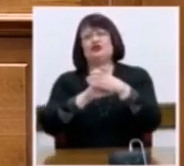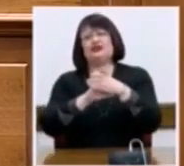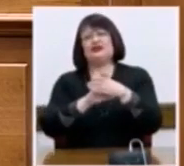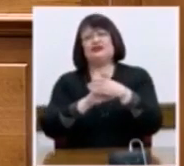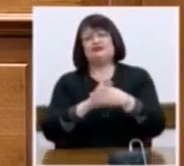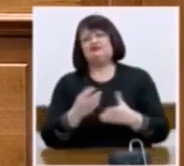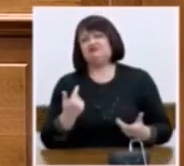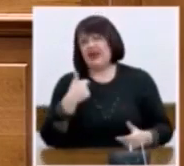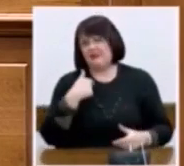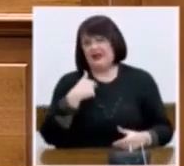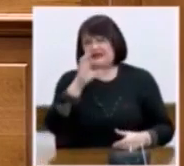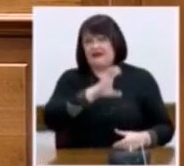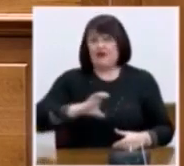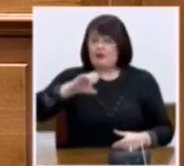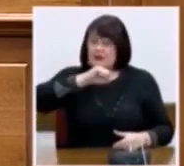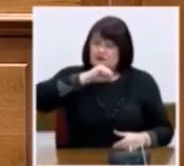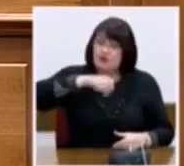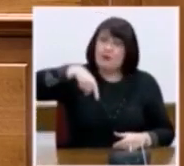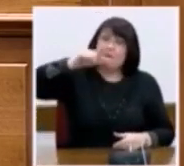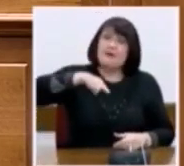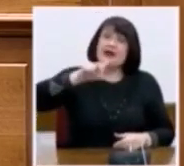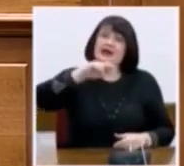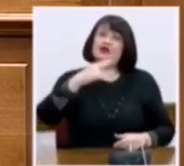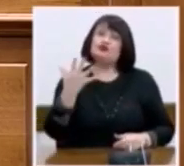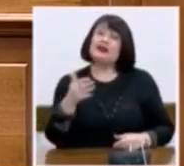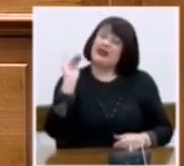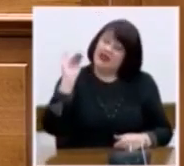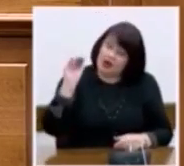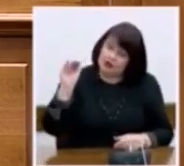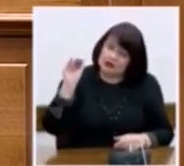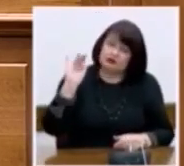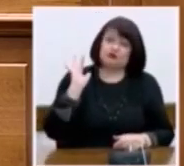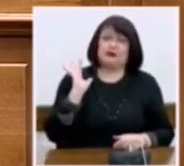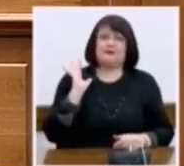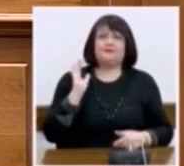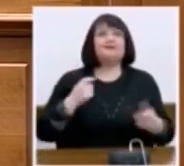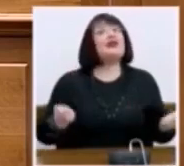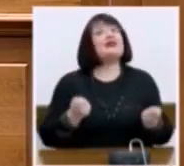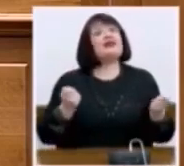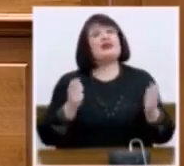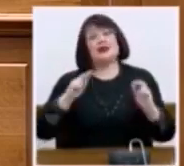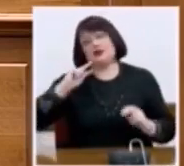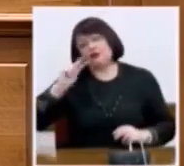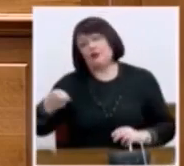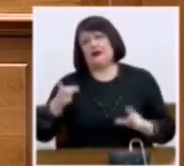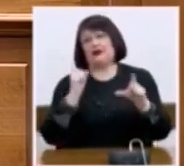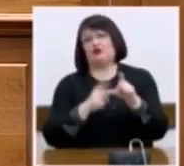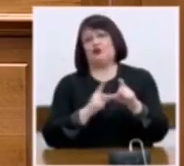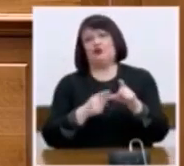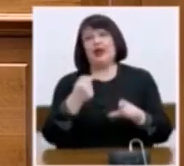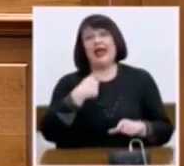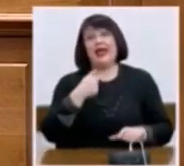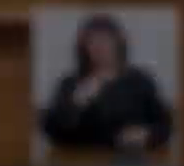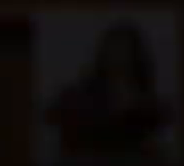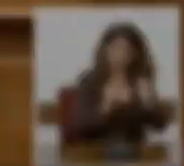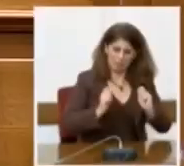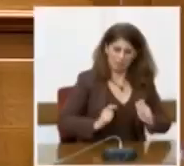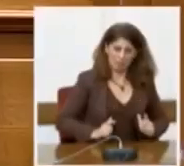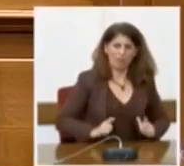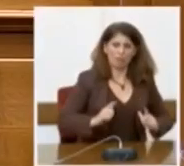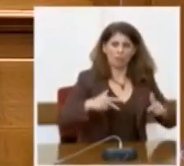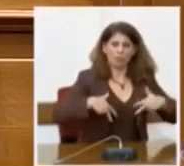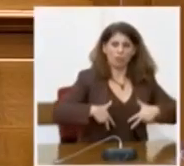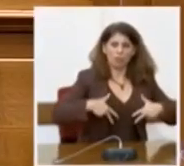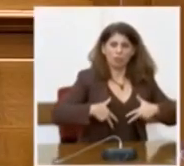Ευρωπαϊστές απαντάμε στο ερώτημα του κύριου Κουτσούμπα Λέμε όχι δεν γίνεται χωρίς ρήξη, γι' αυτό εμείς είμαστε το κόμμα της προγραμματικής ρήξης